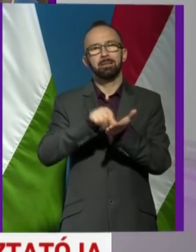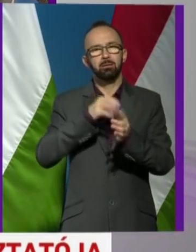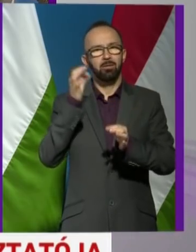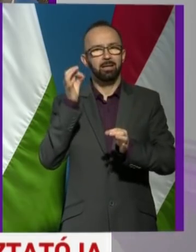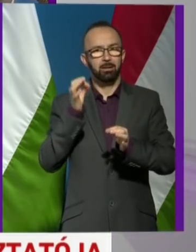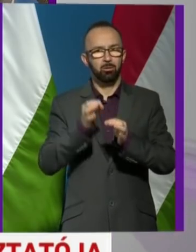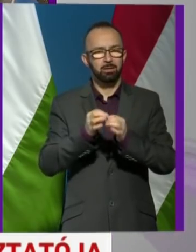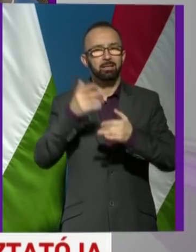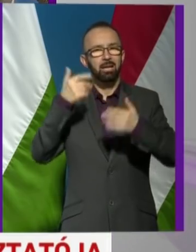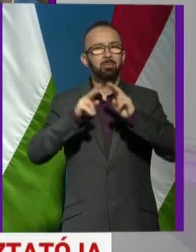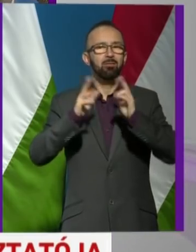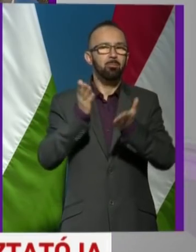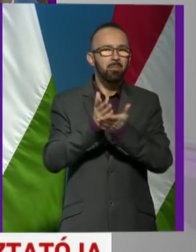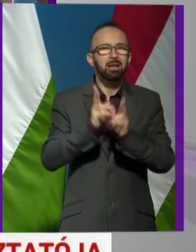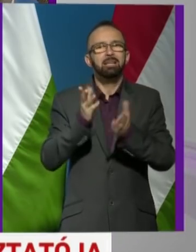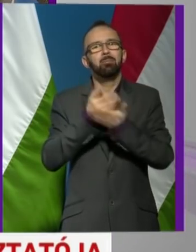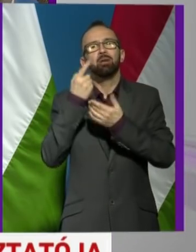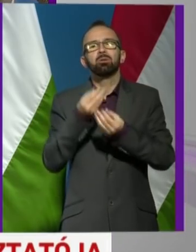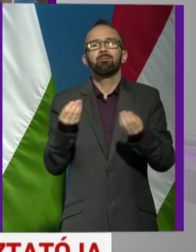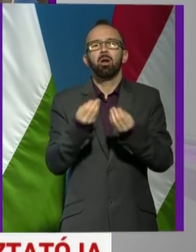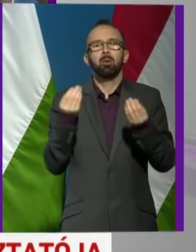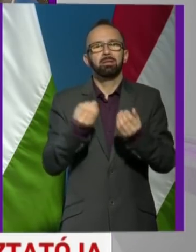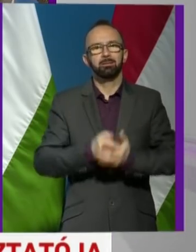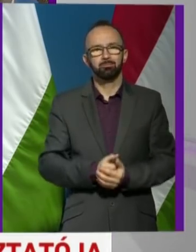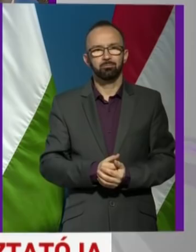Ennek van-e eredménye, lehet-e bármit róla tudni?